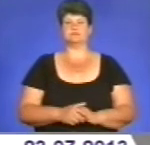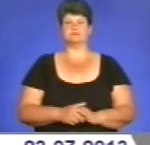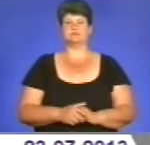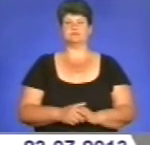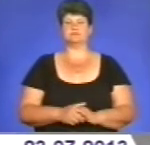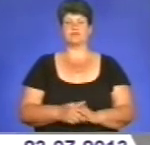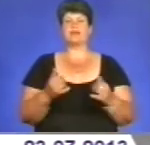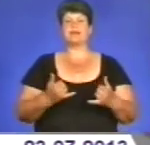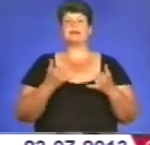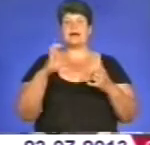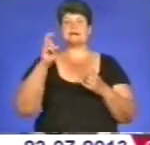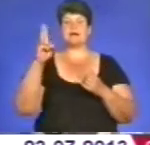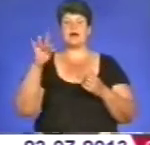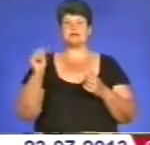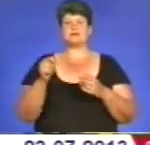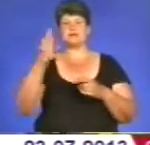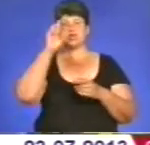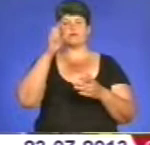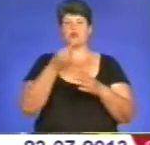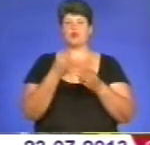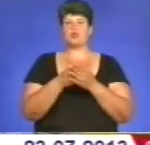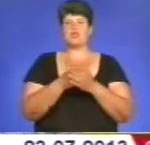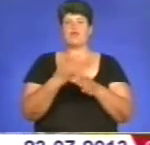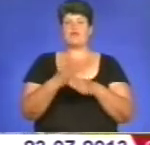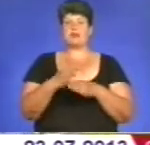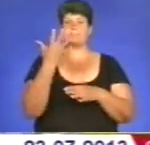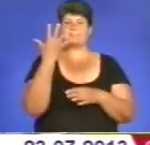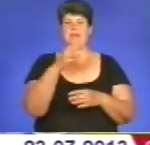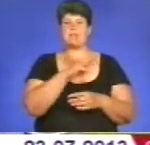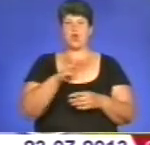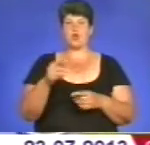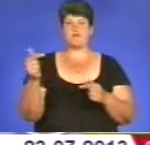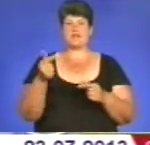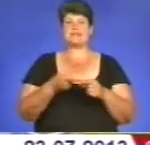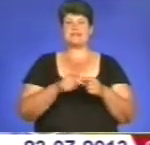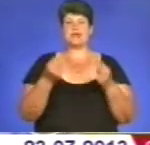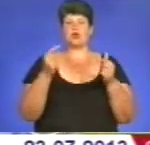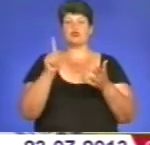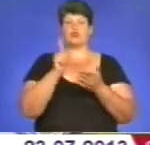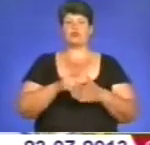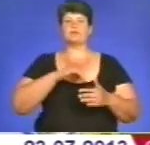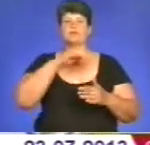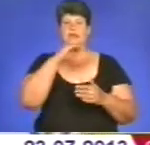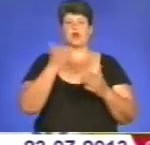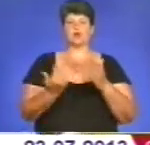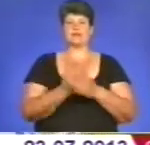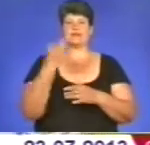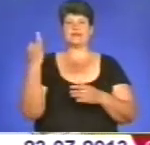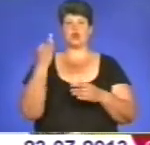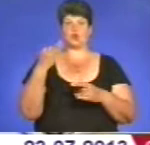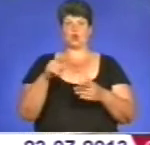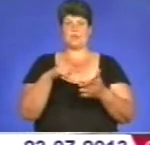Для Скалата з державного бюджету виділили понад 5 мільйонів гривень. Цих грошей має вистачити на оновлення історичного міста.